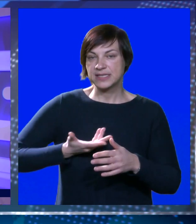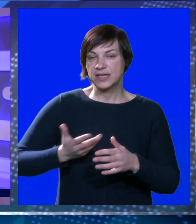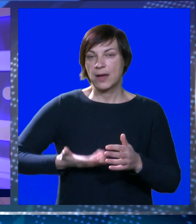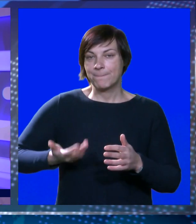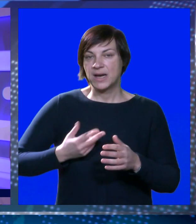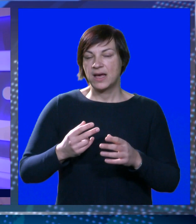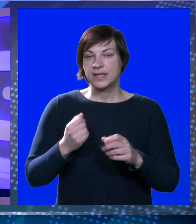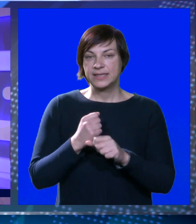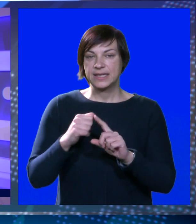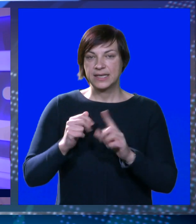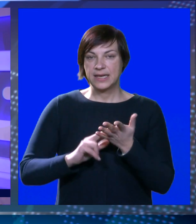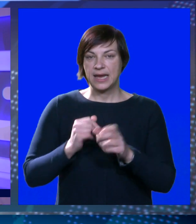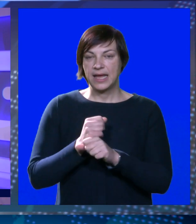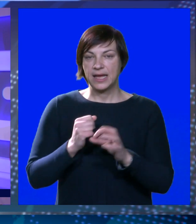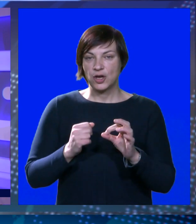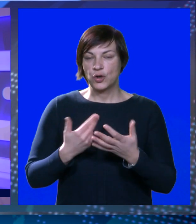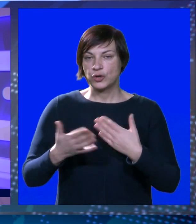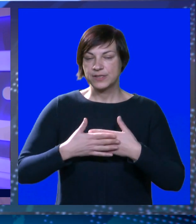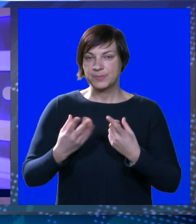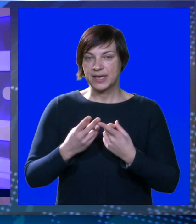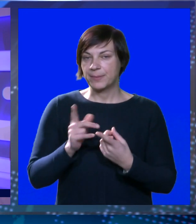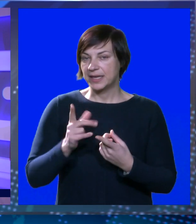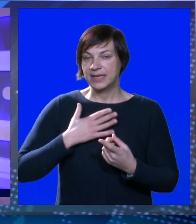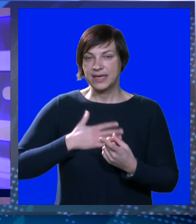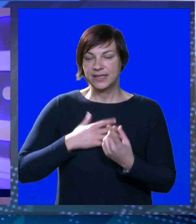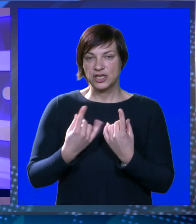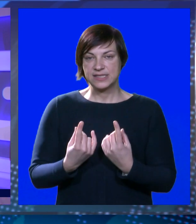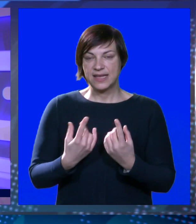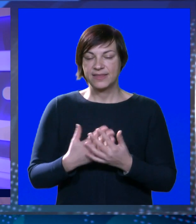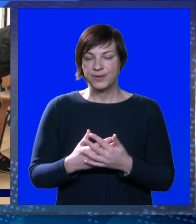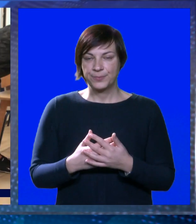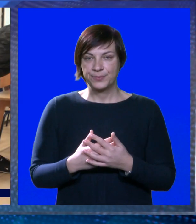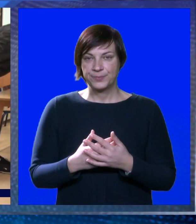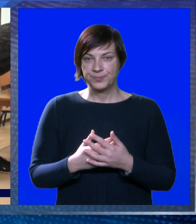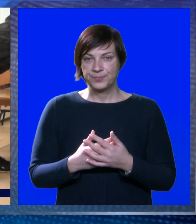stigo je mladi Đulijano Knego, koji pak pred naše kamere nije htio stati.